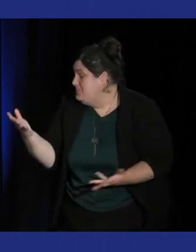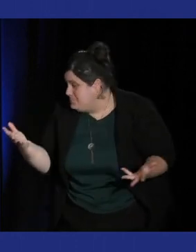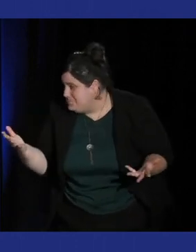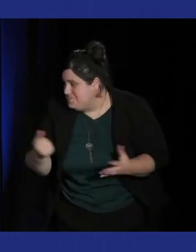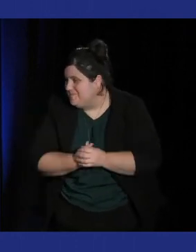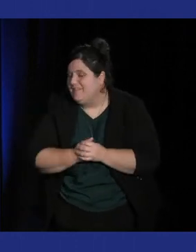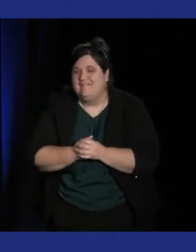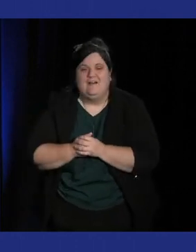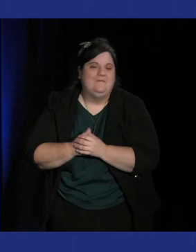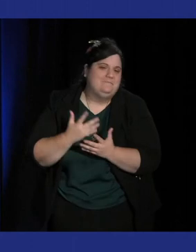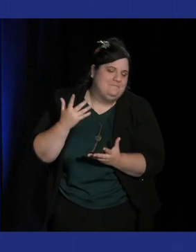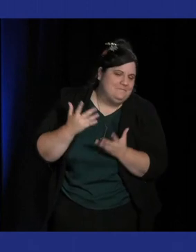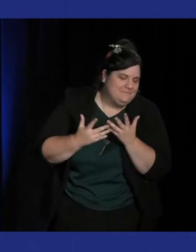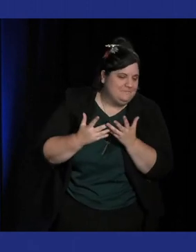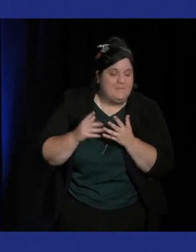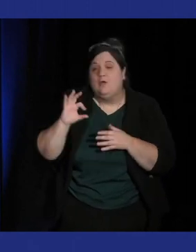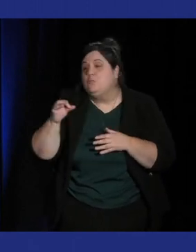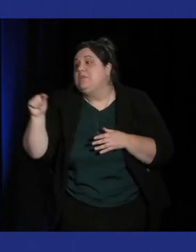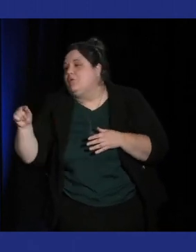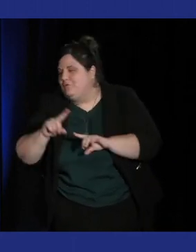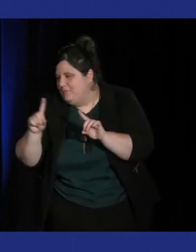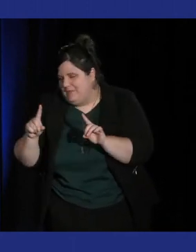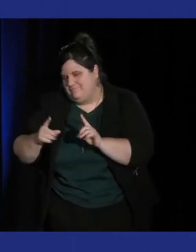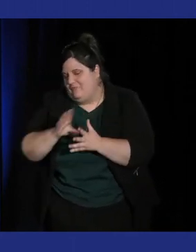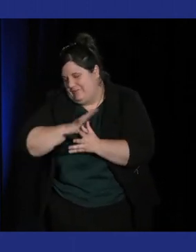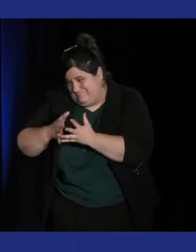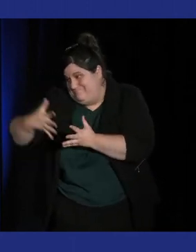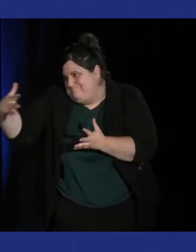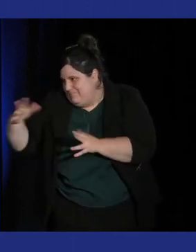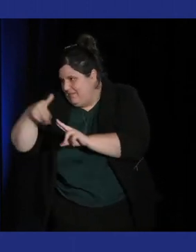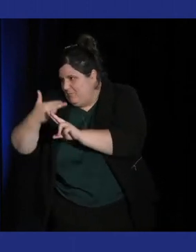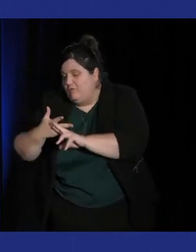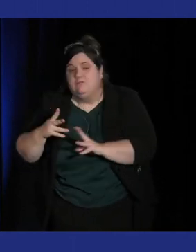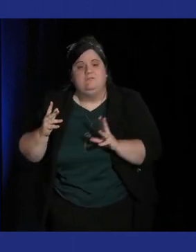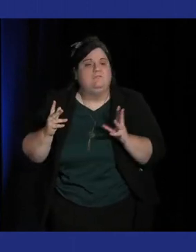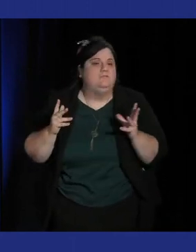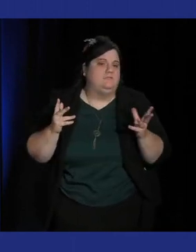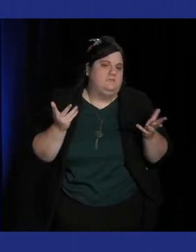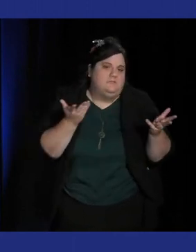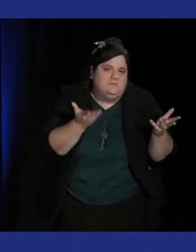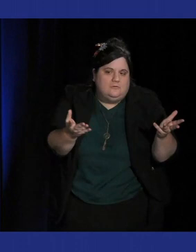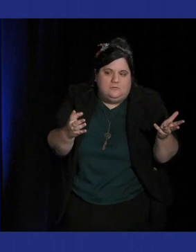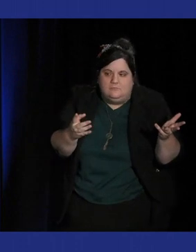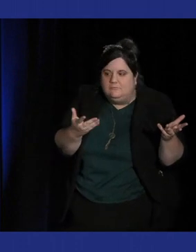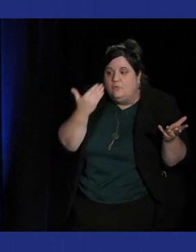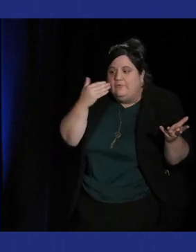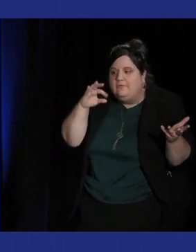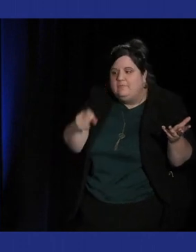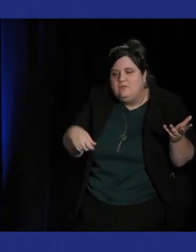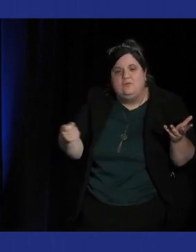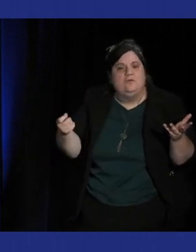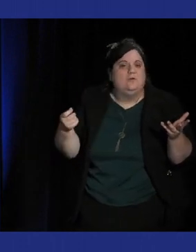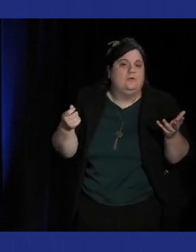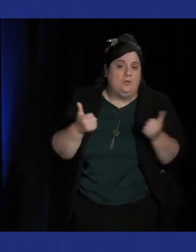non pour développer un peu plus oui il y a vraiment ce côté on le sait intrinsèquement le jeu vidéo